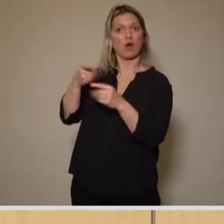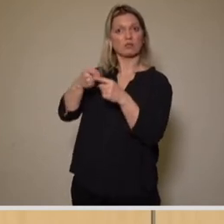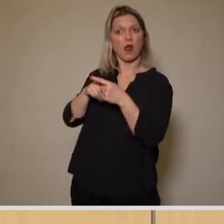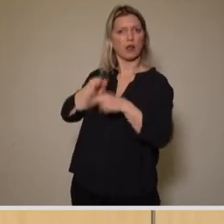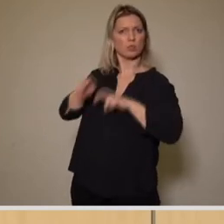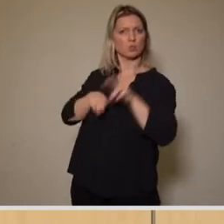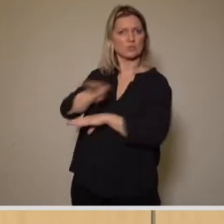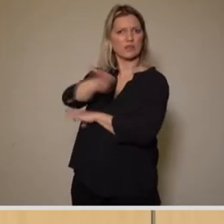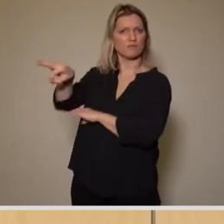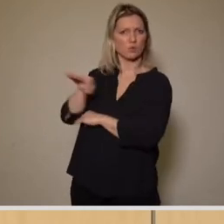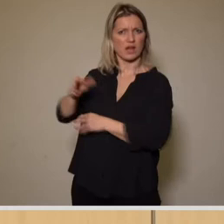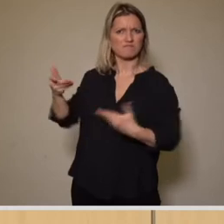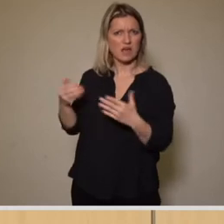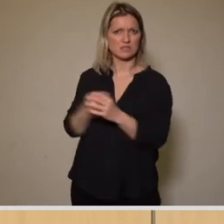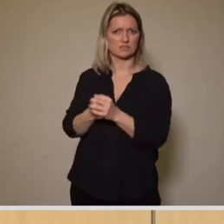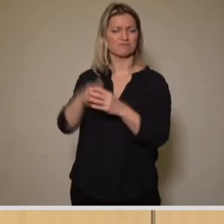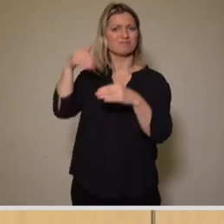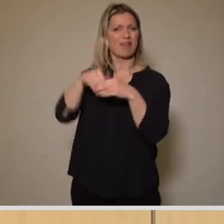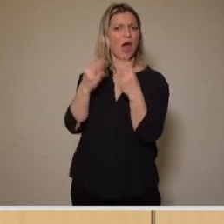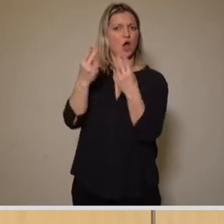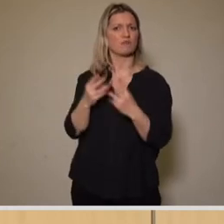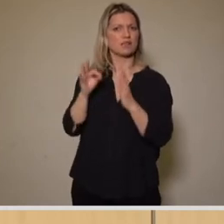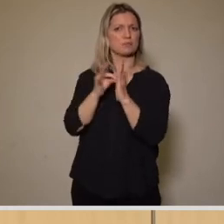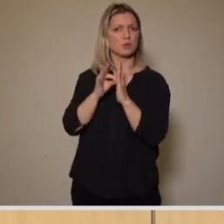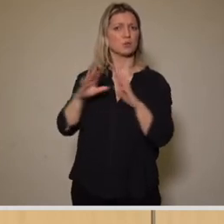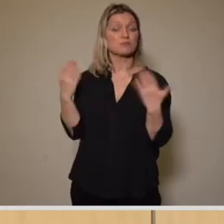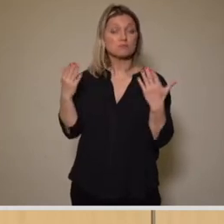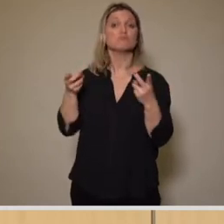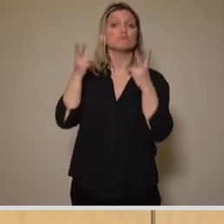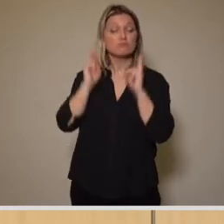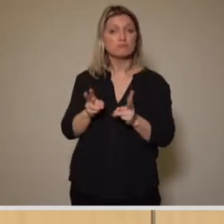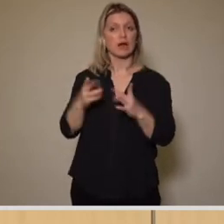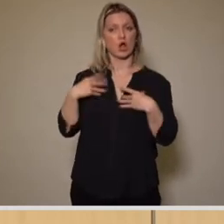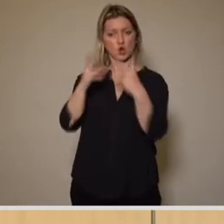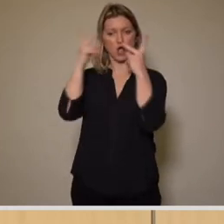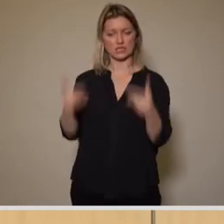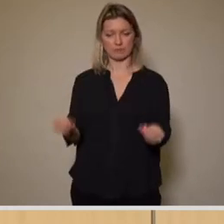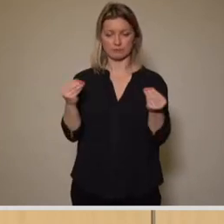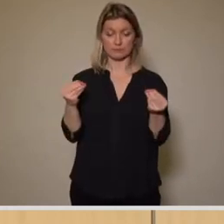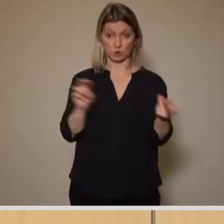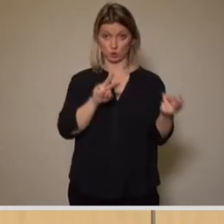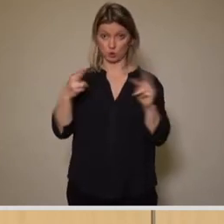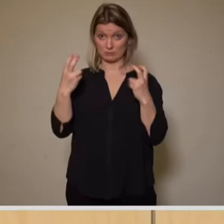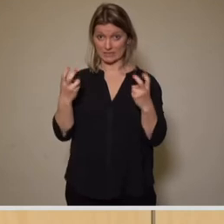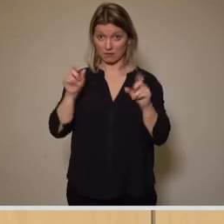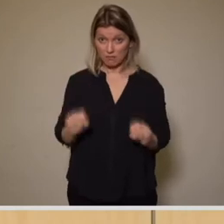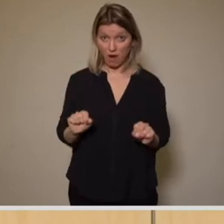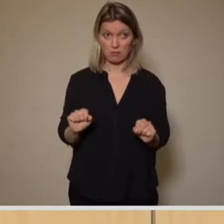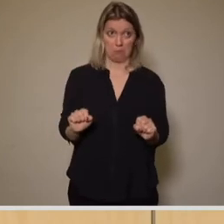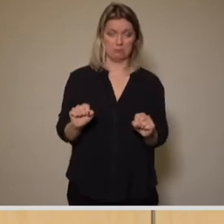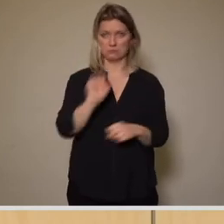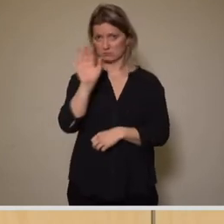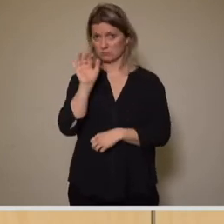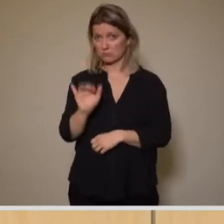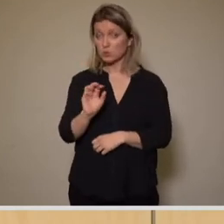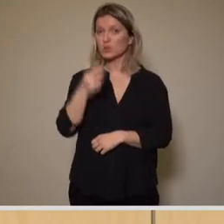Es geht natürlich dann um die Frage, wie realisierbar ist ein Konzept auch. Und es geht natürlich auch um die Frage, wie